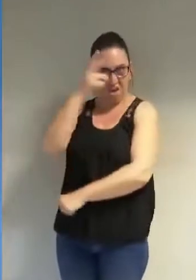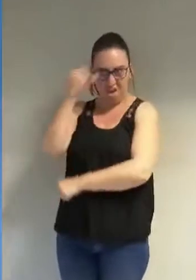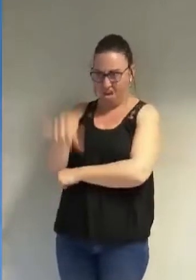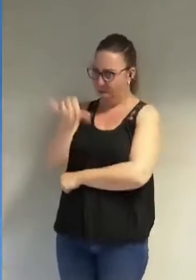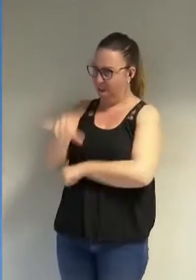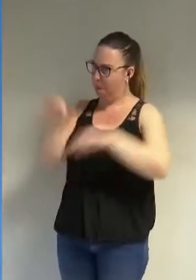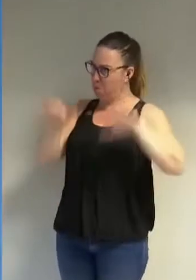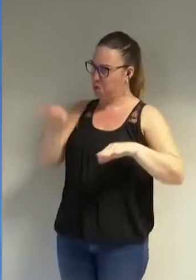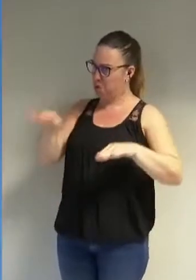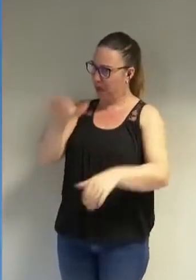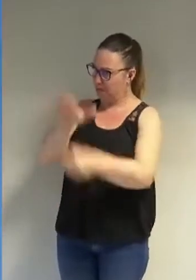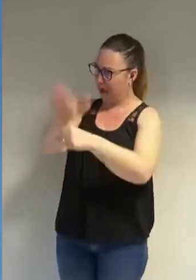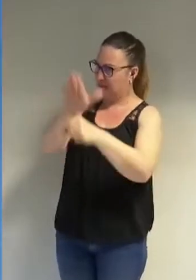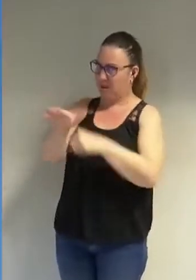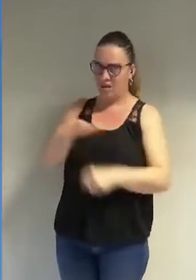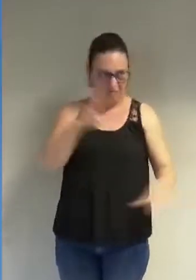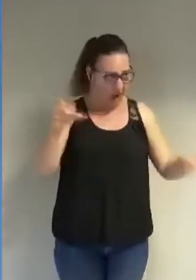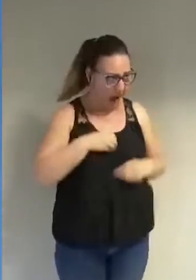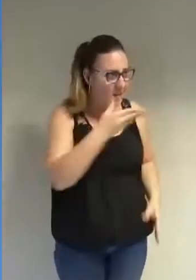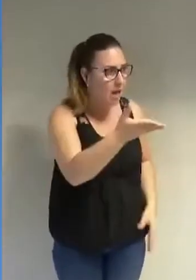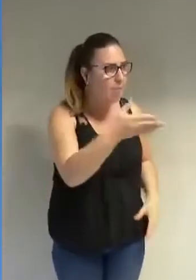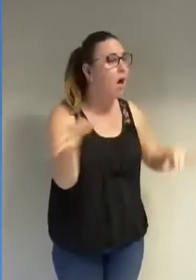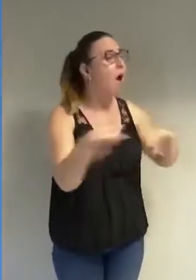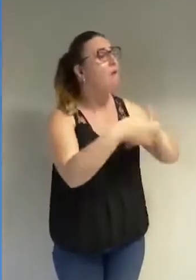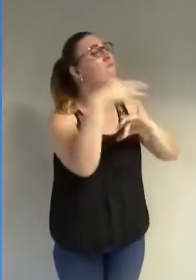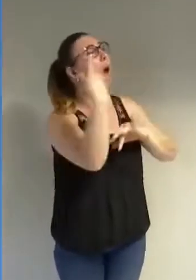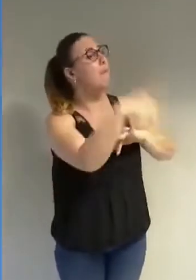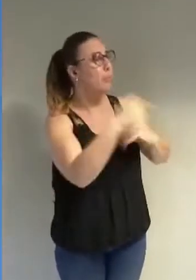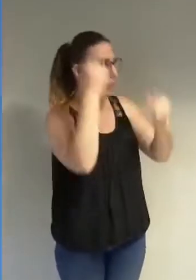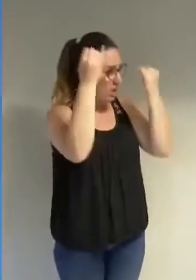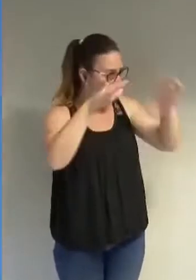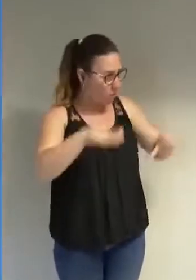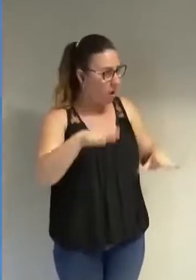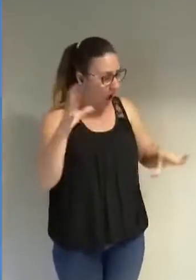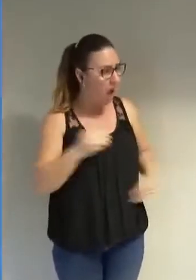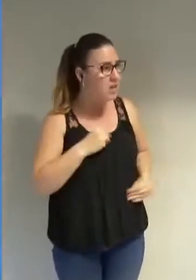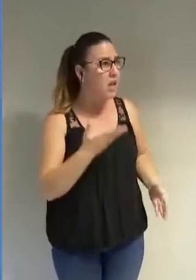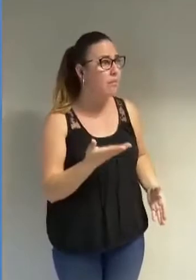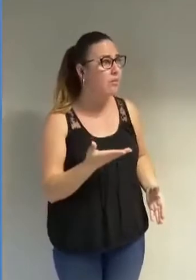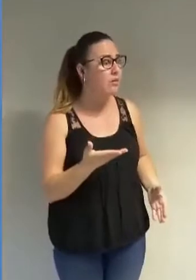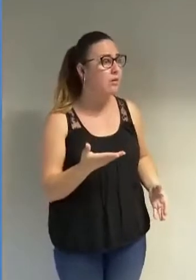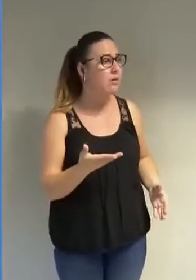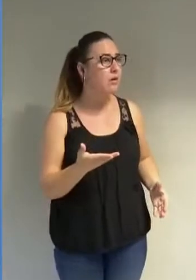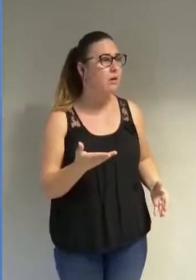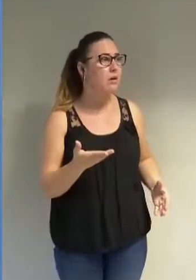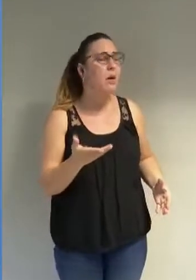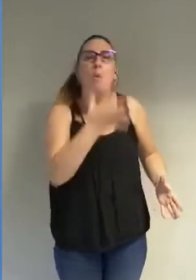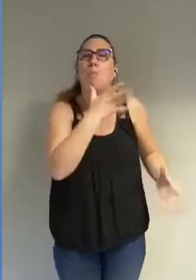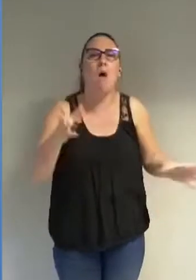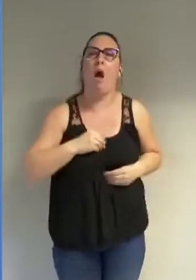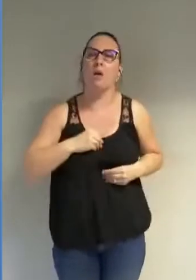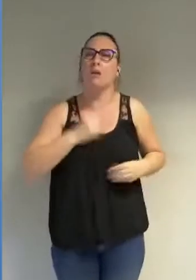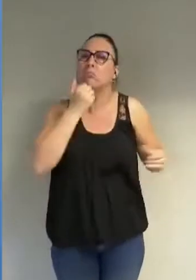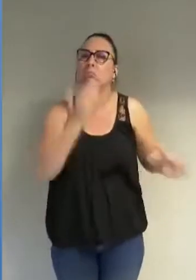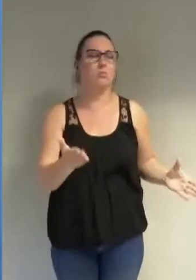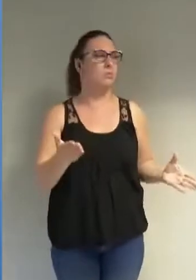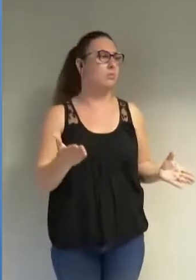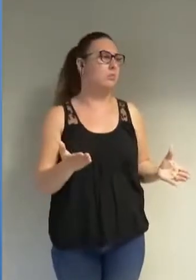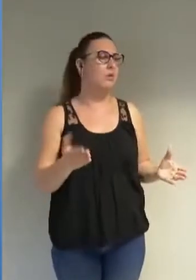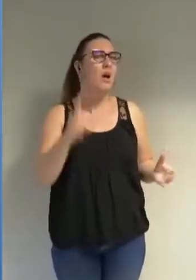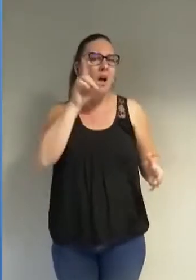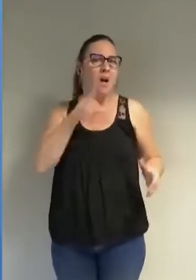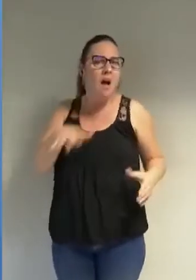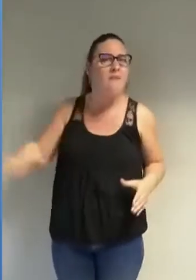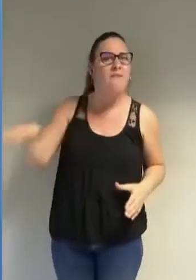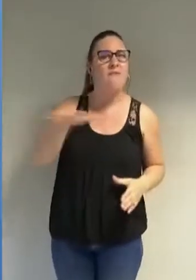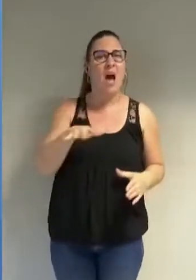vous est-ce que vous accepteriez ça pour votre épouse si vous aviez été musulman c'est intolérable ces femmes